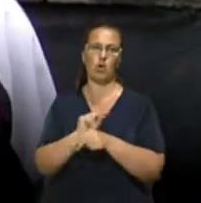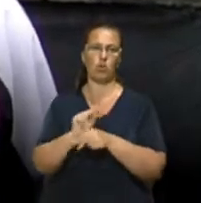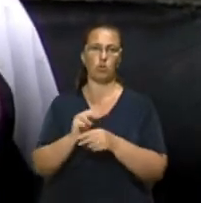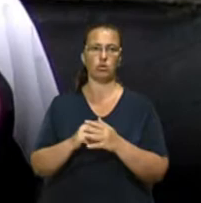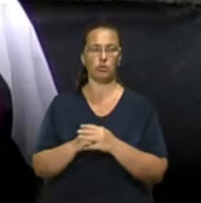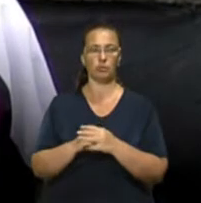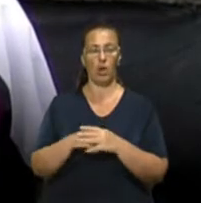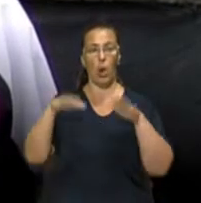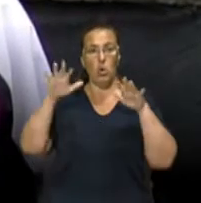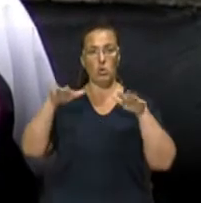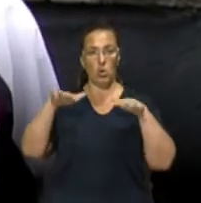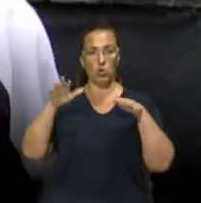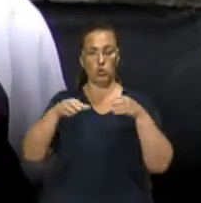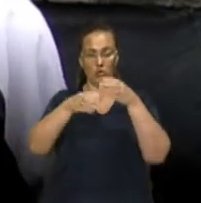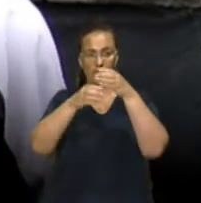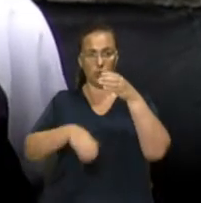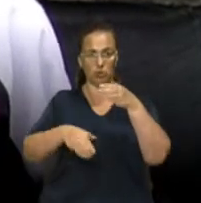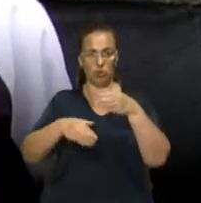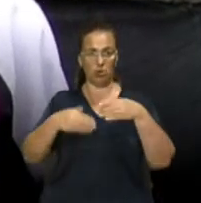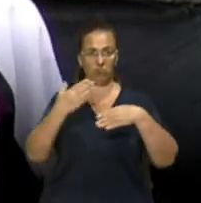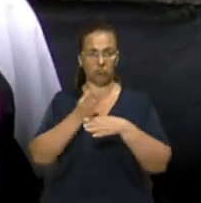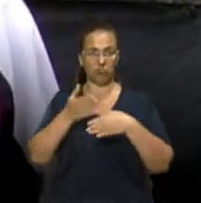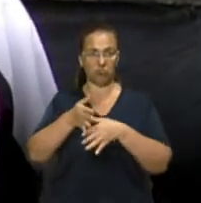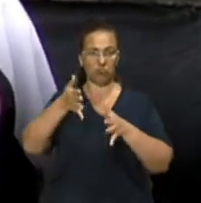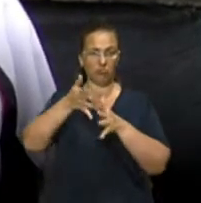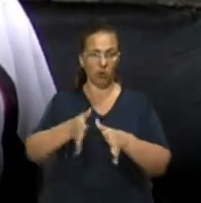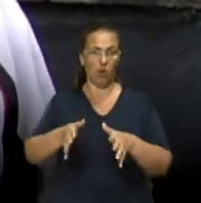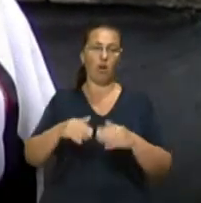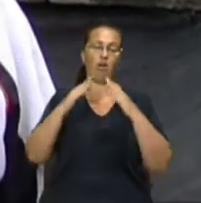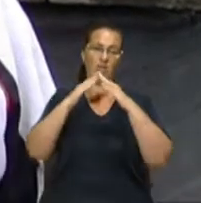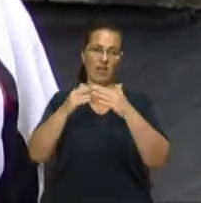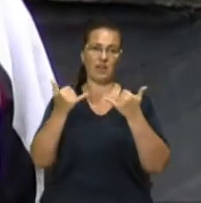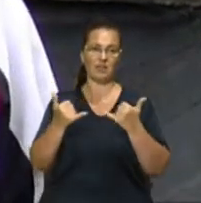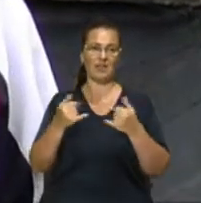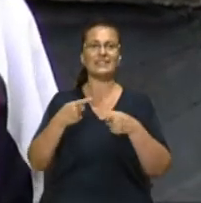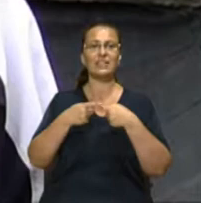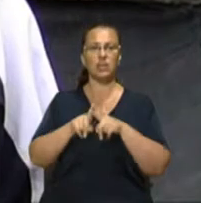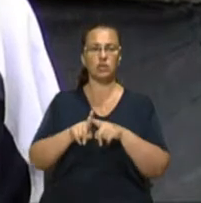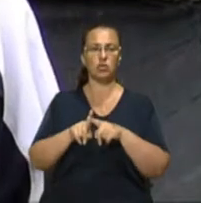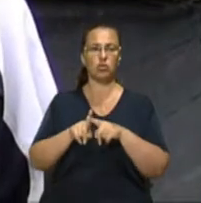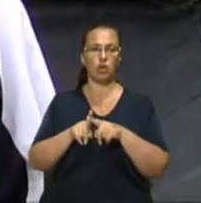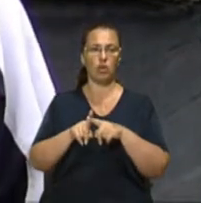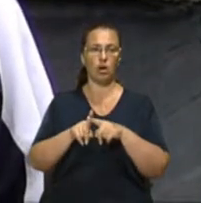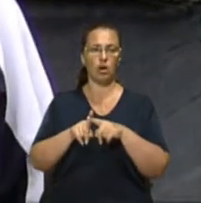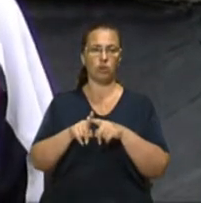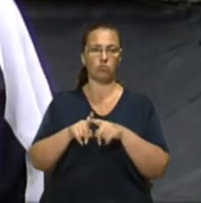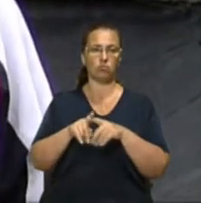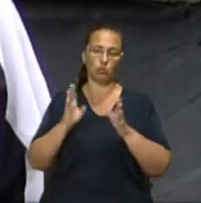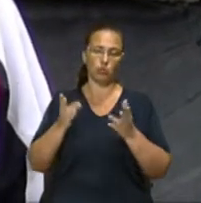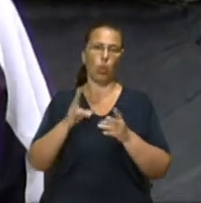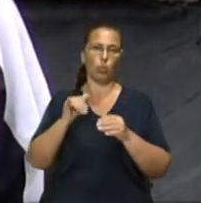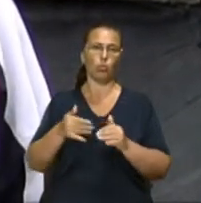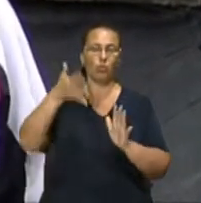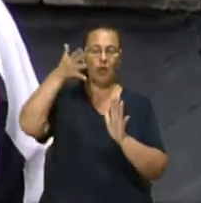Водощові труби проривають, тому вона дах протікає на всі